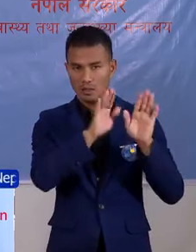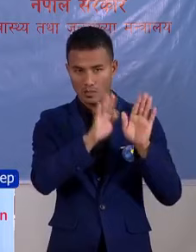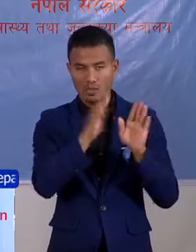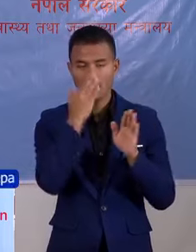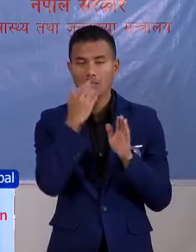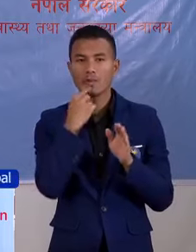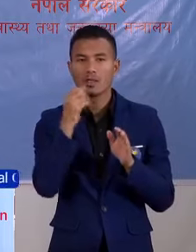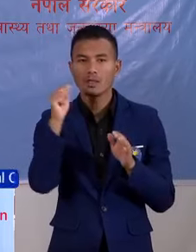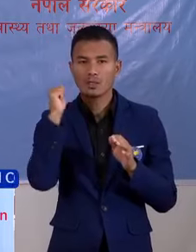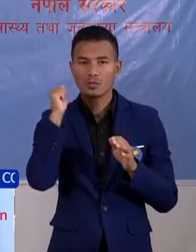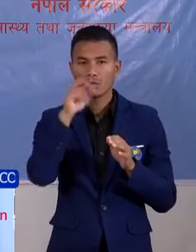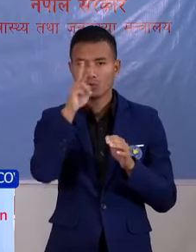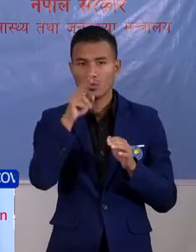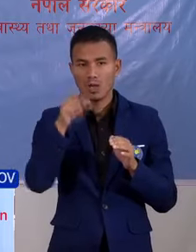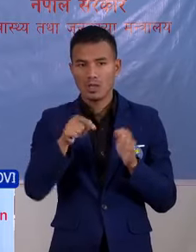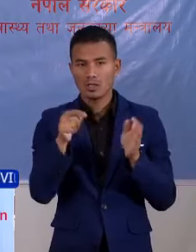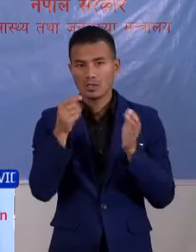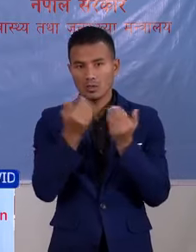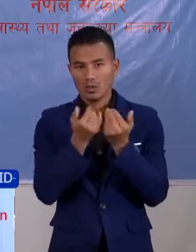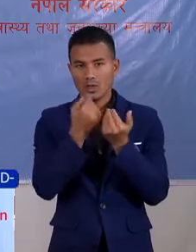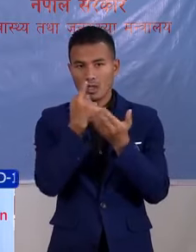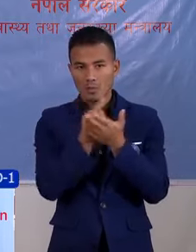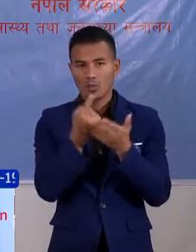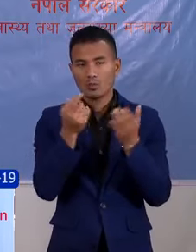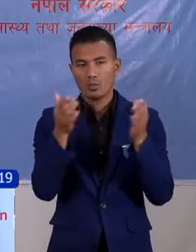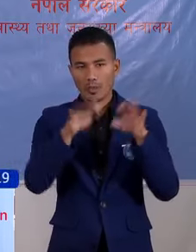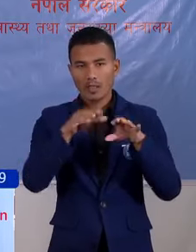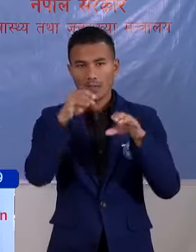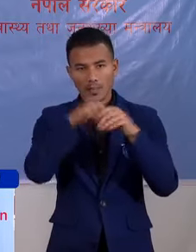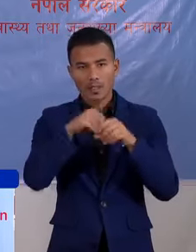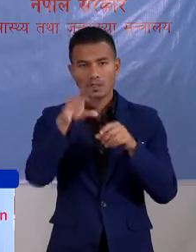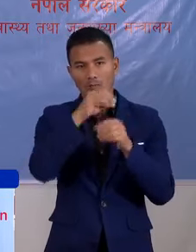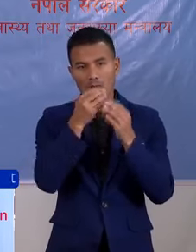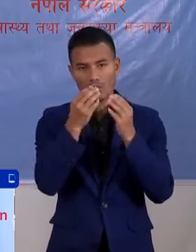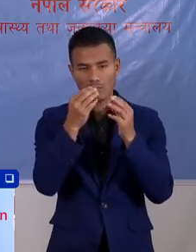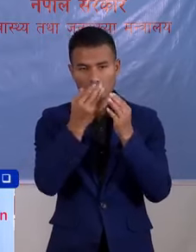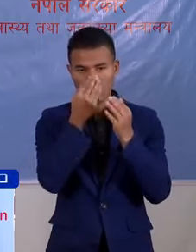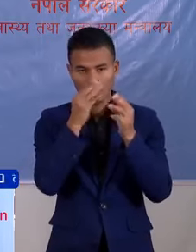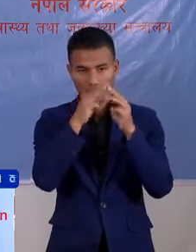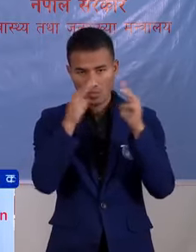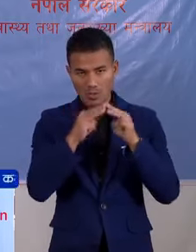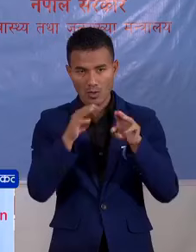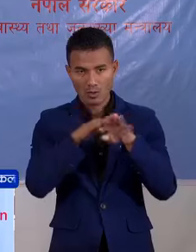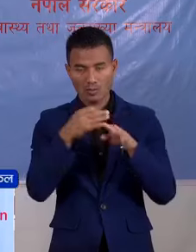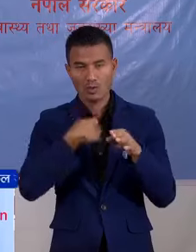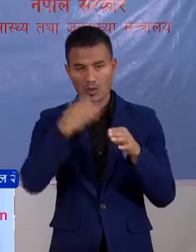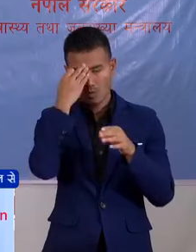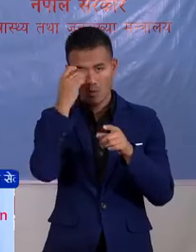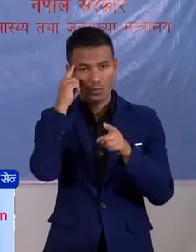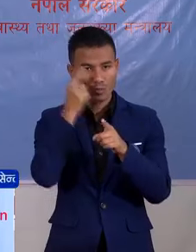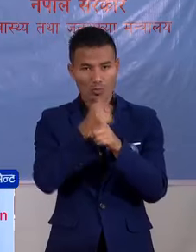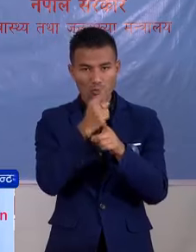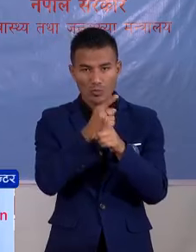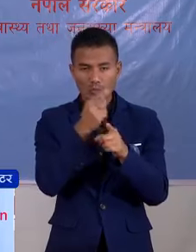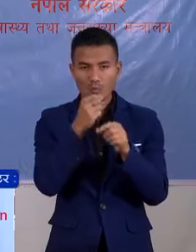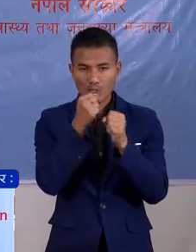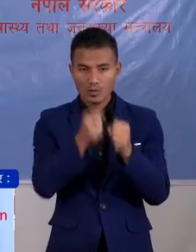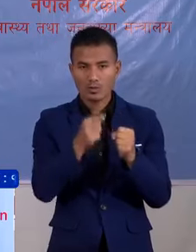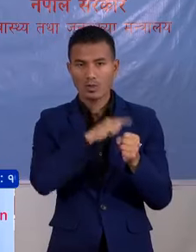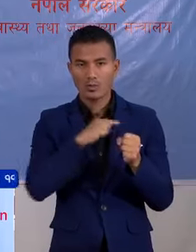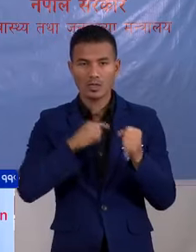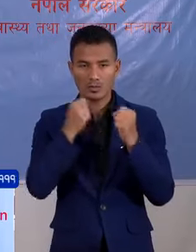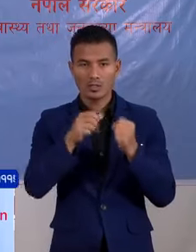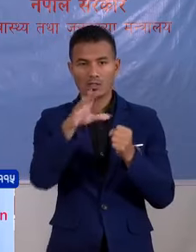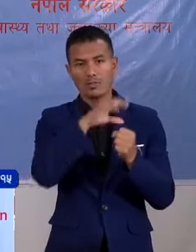केकी कर्माचारी हुआ